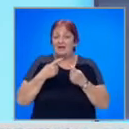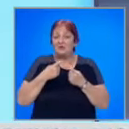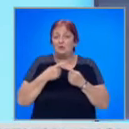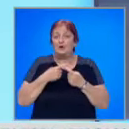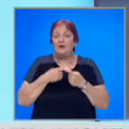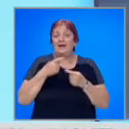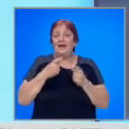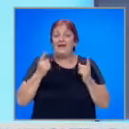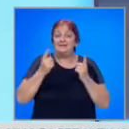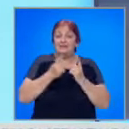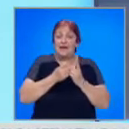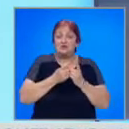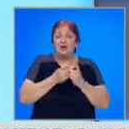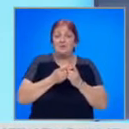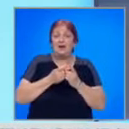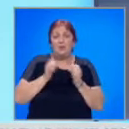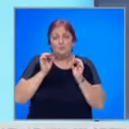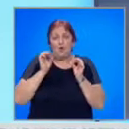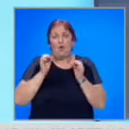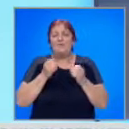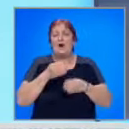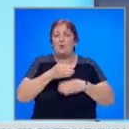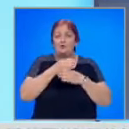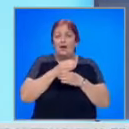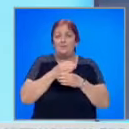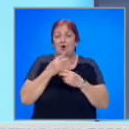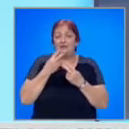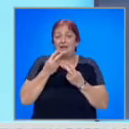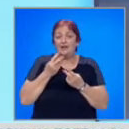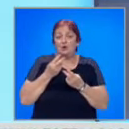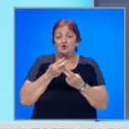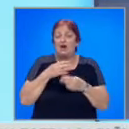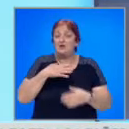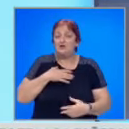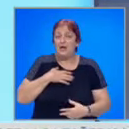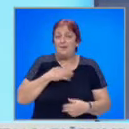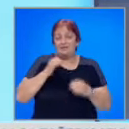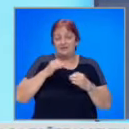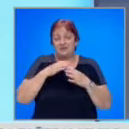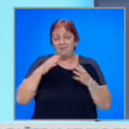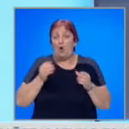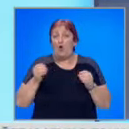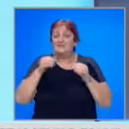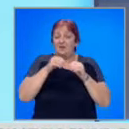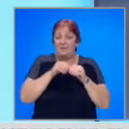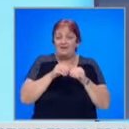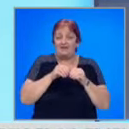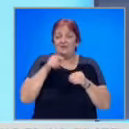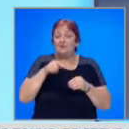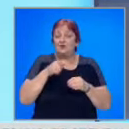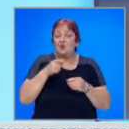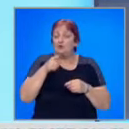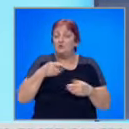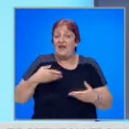И срещнахме сериозна подкрепа в отгледна точка на, че има наистина много съвпадения и в това,